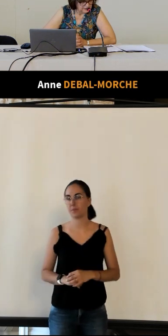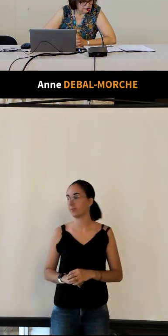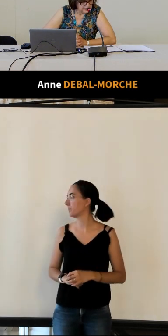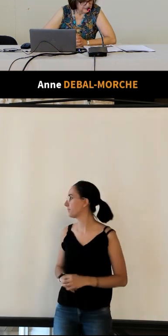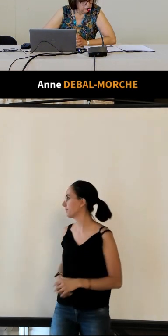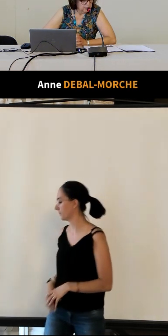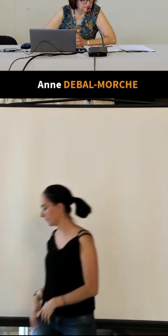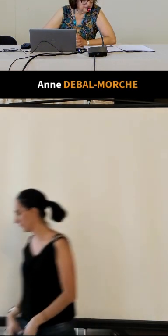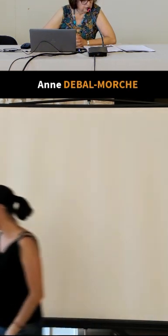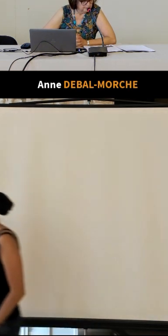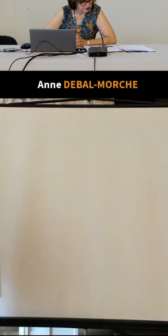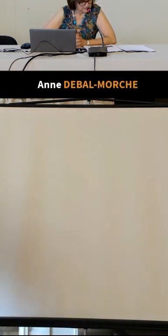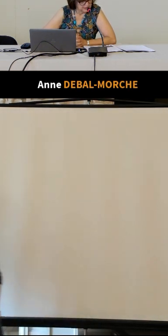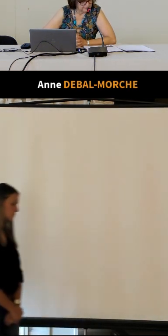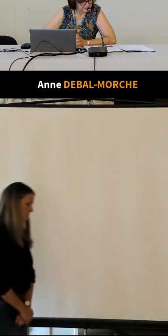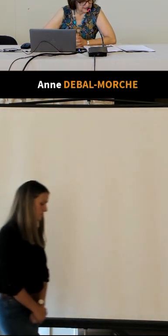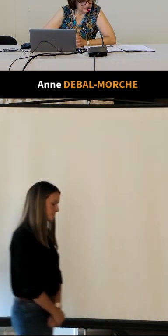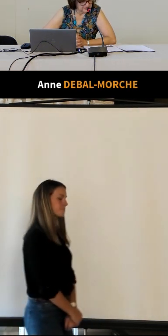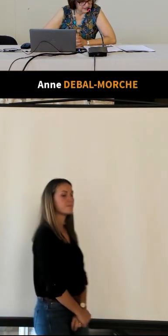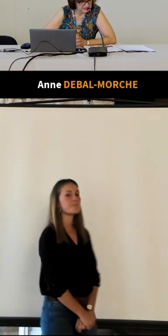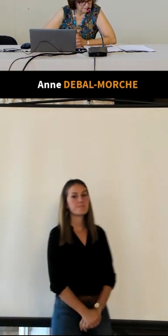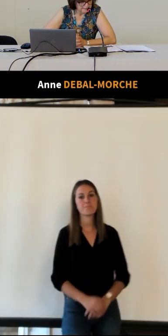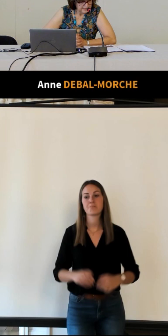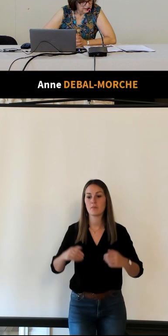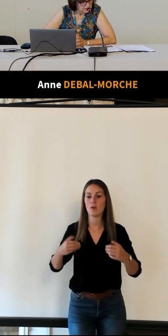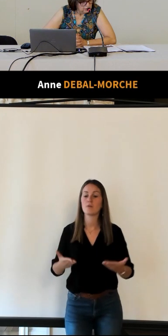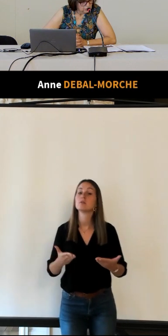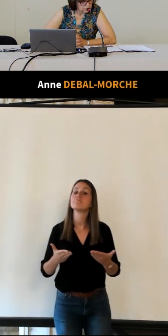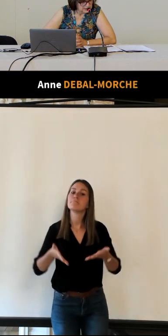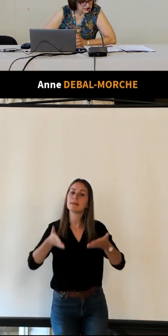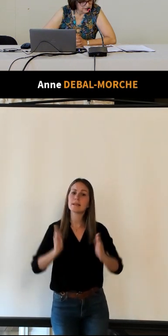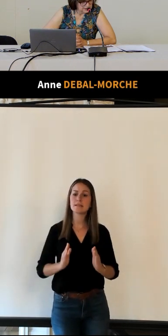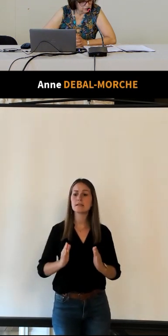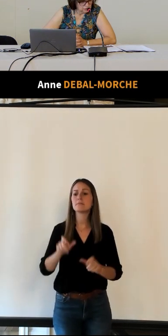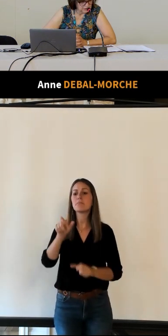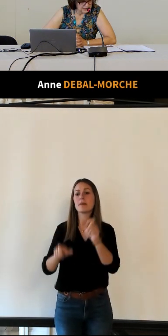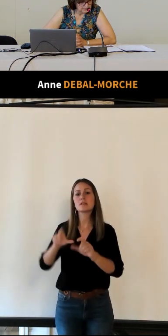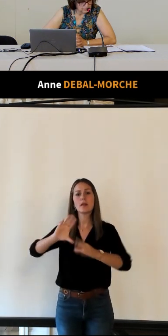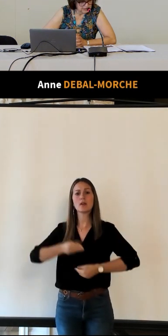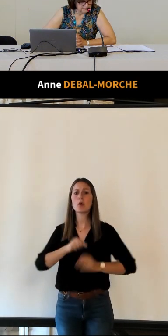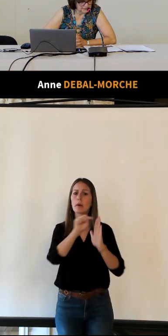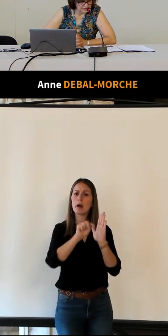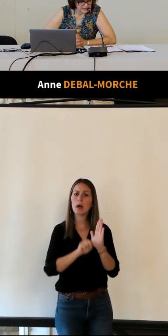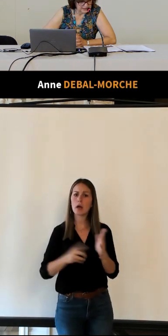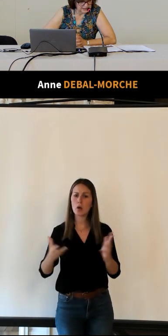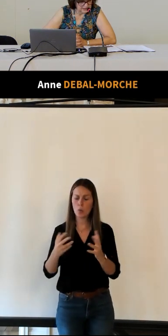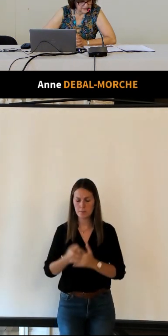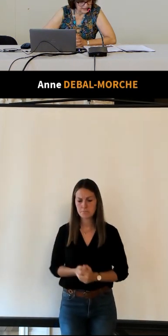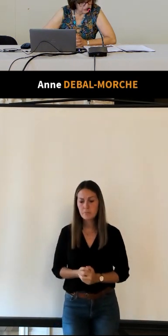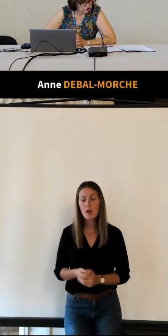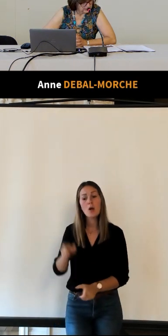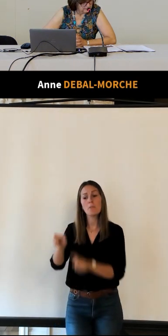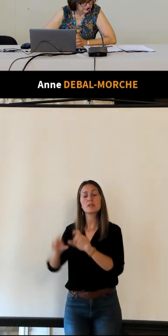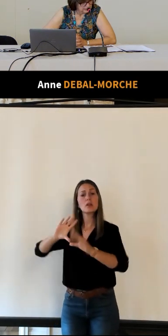en fait vous avez le profil de poste qui est défini le rôle des hôtesses de Touraine multiples et variés et